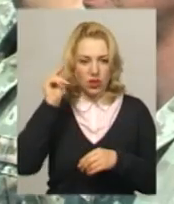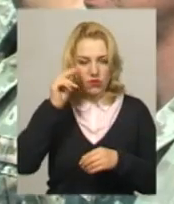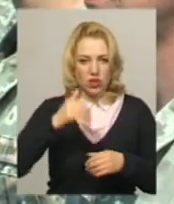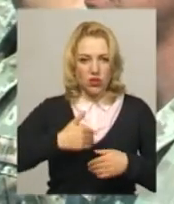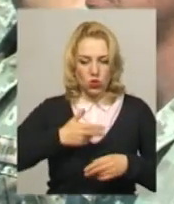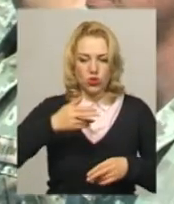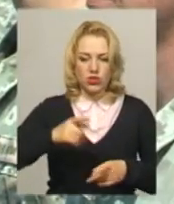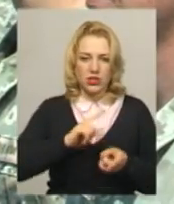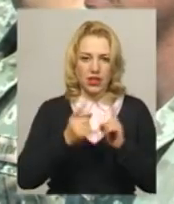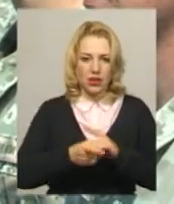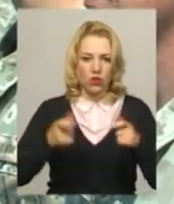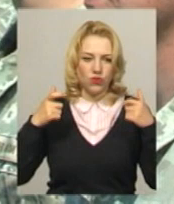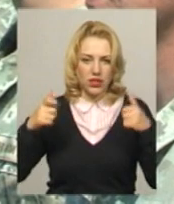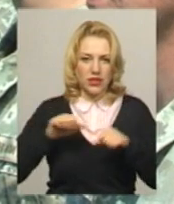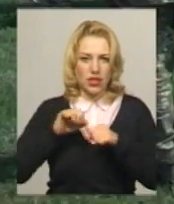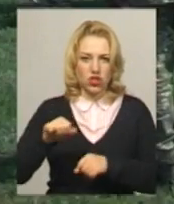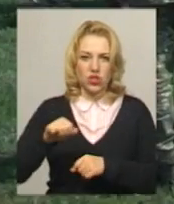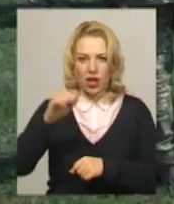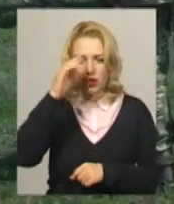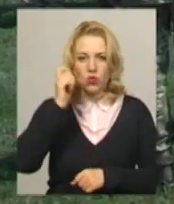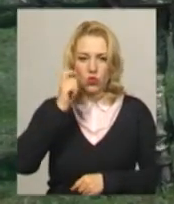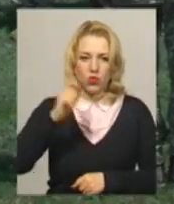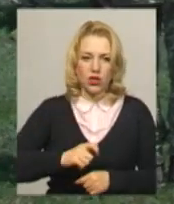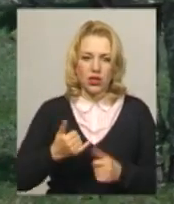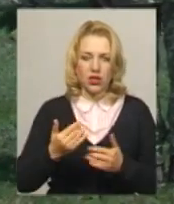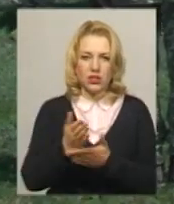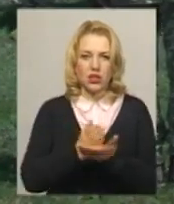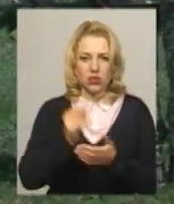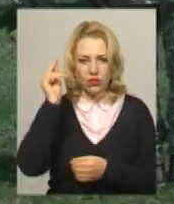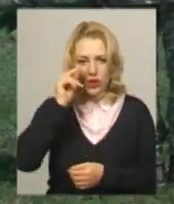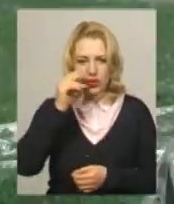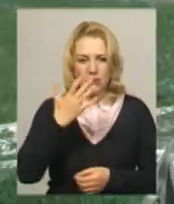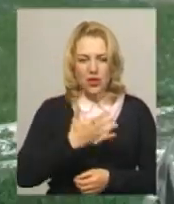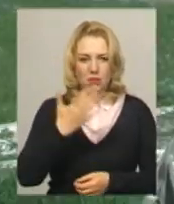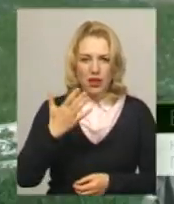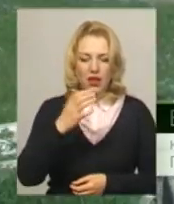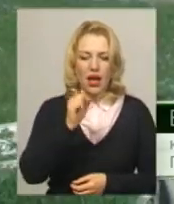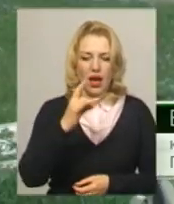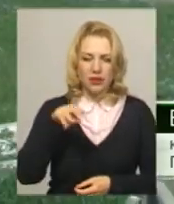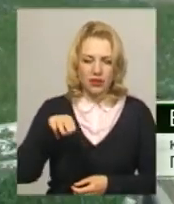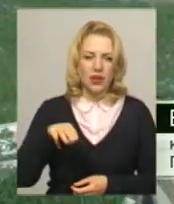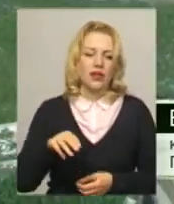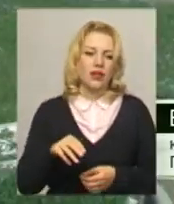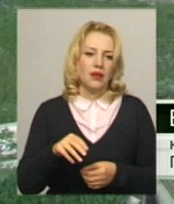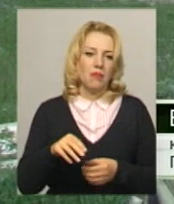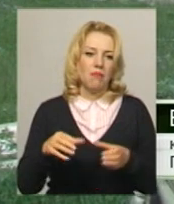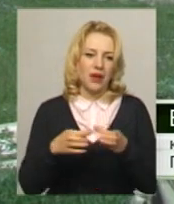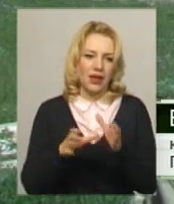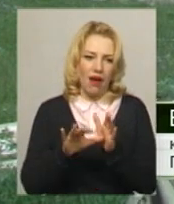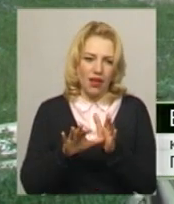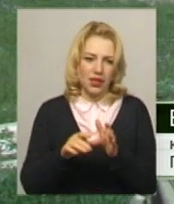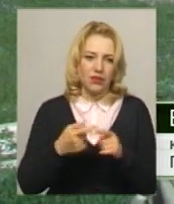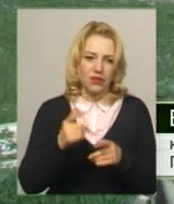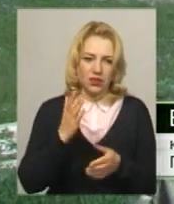офіцером та захищати країну. Нині з однокурсниками на стажуванні в 55-й артбригаді. Мої враження дуже прекрасні, тому що в бригаді